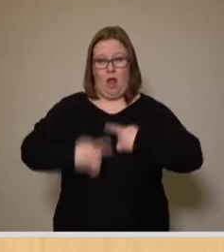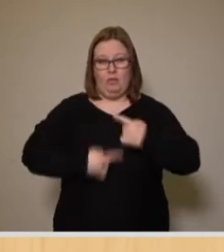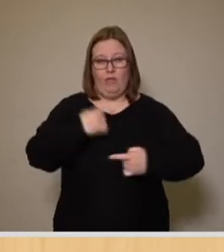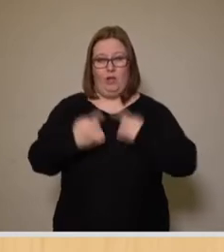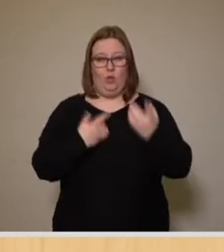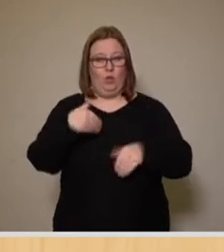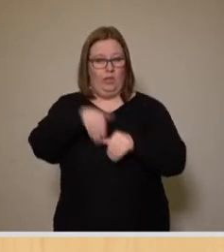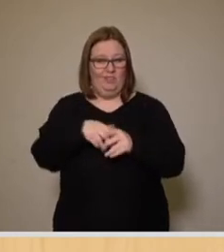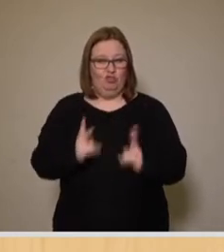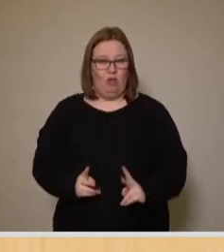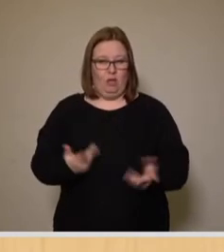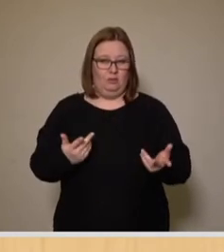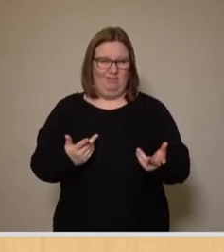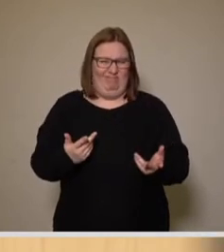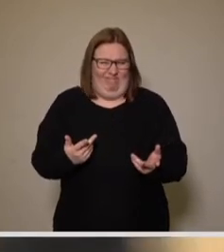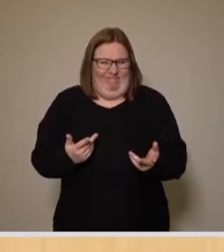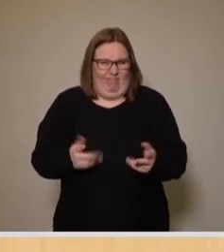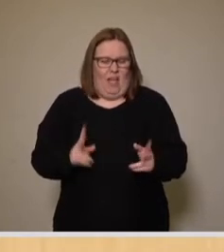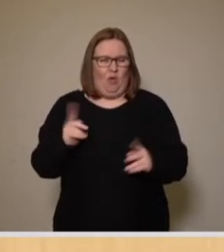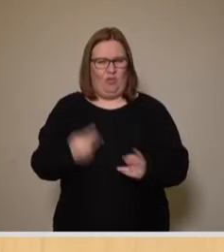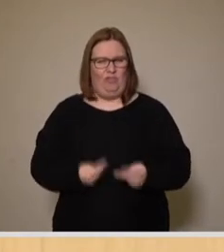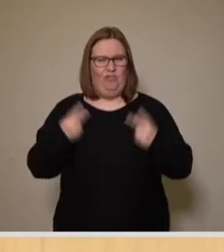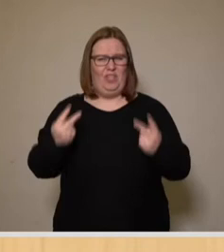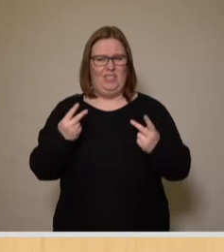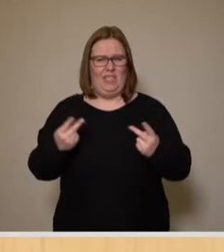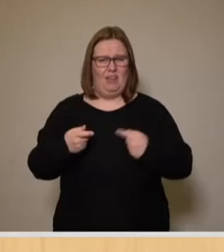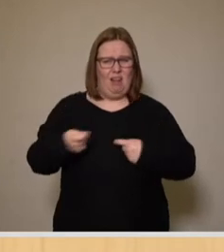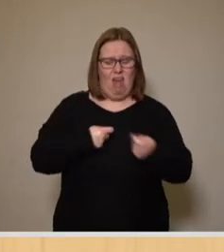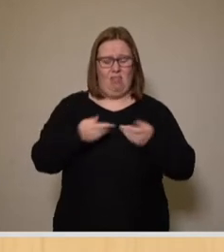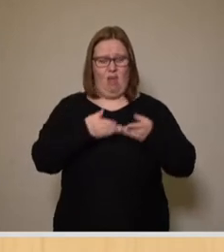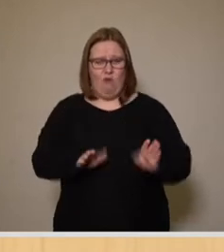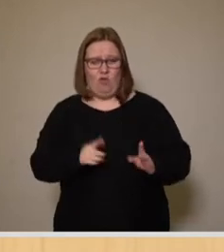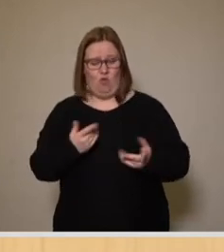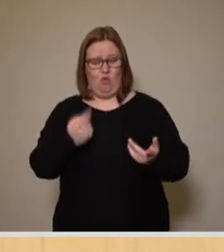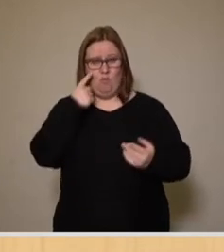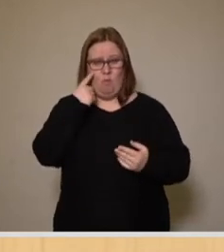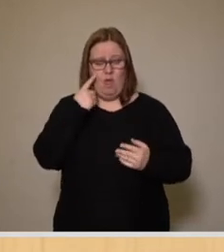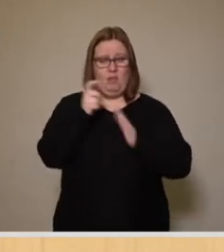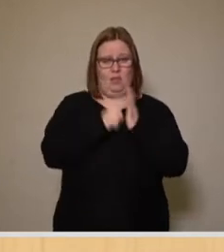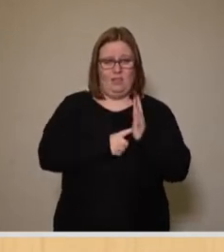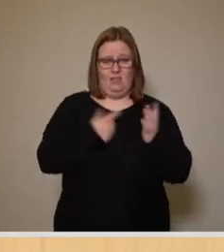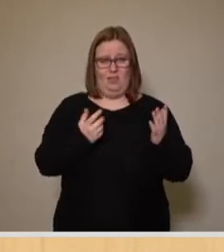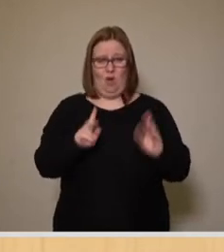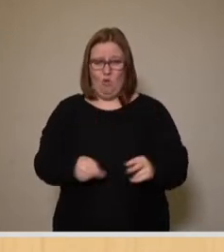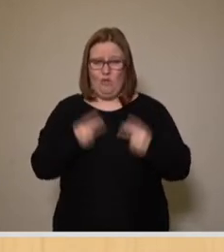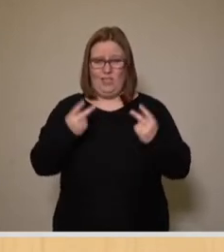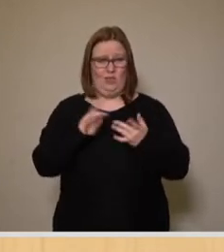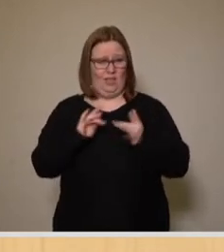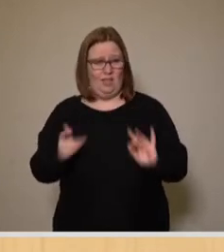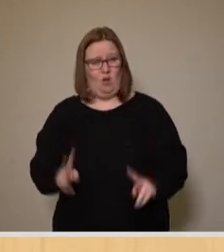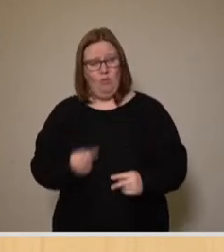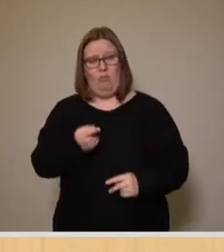in Innenstädten relativ deutlich, dass das Thema Ladenöffnung im Zeitalter der Digitalisierung und des Internettes